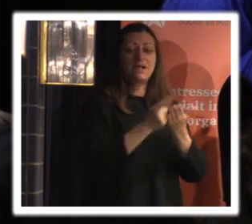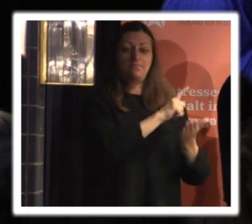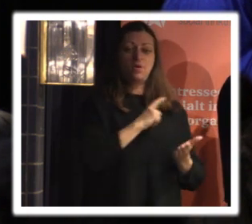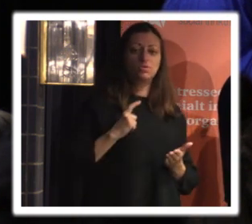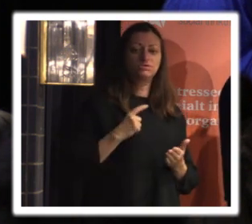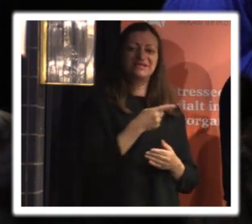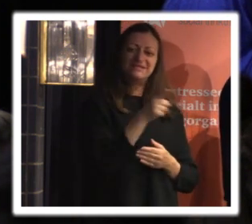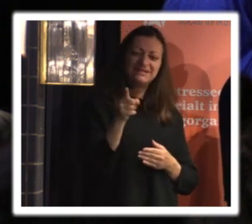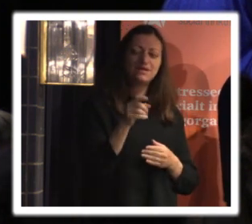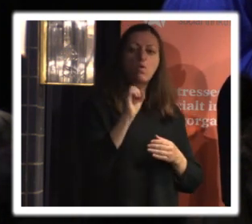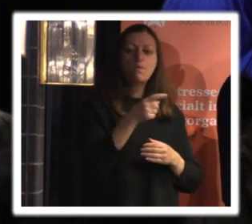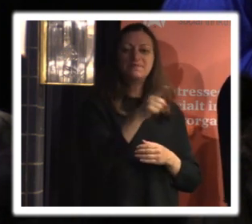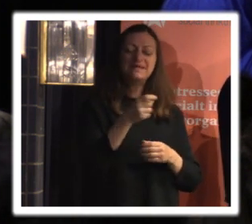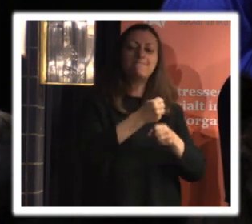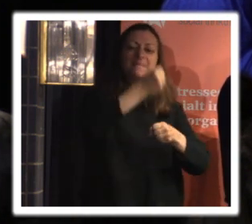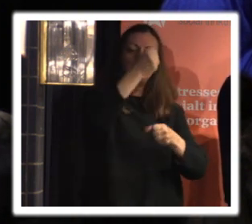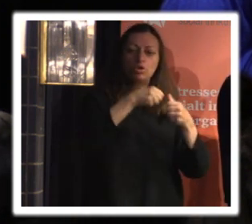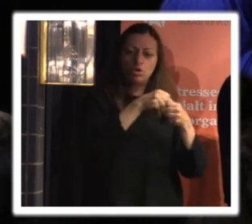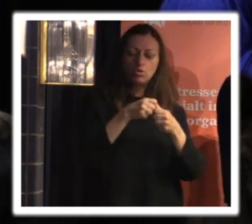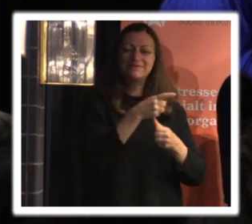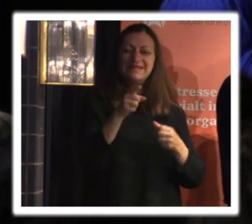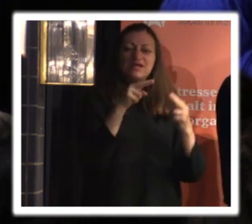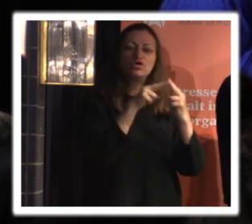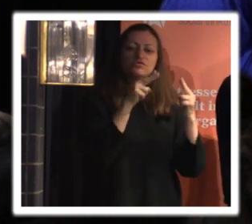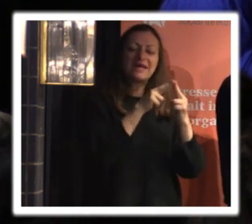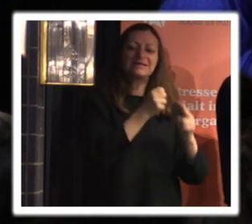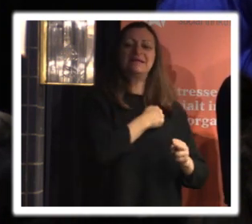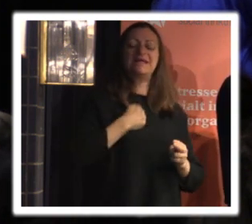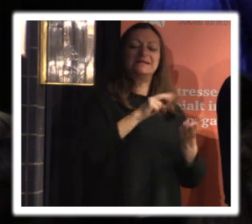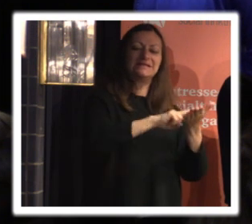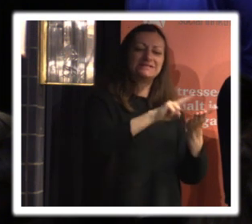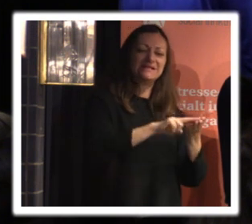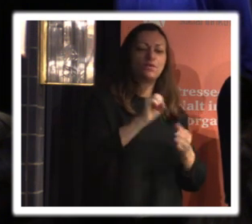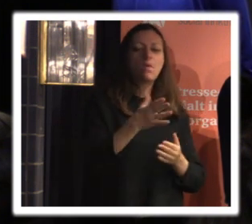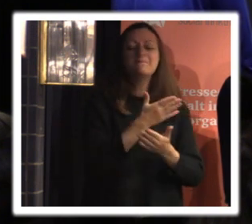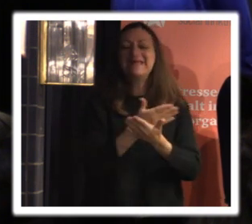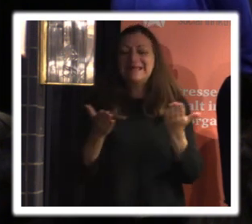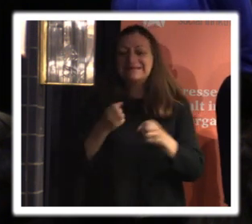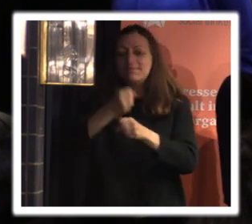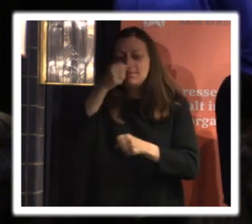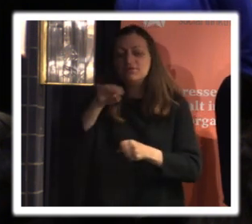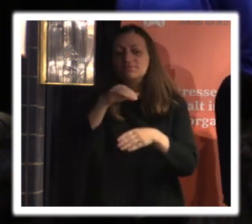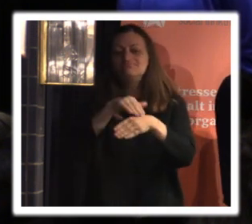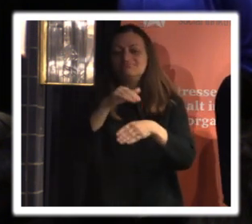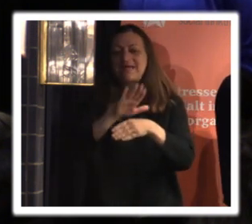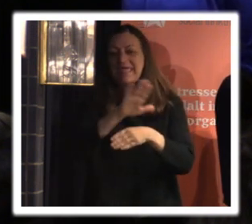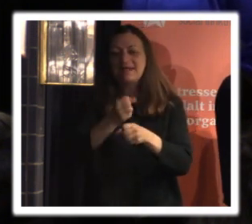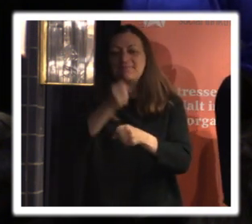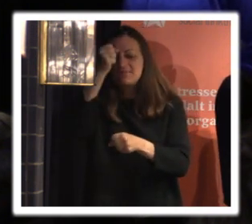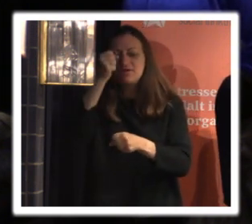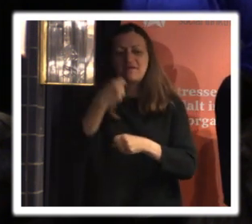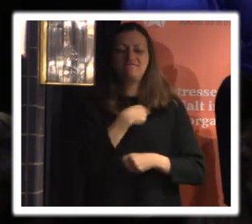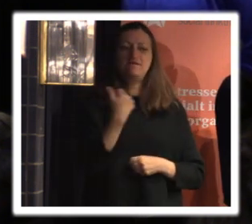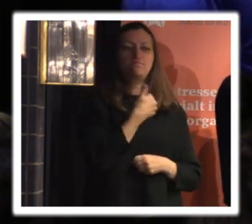säg åt era om ni är paraplyer ta kontakt med regeringskansliet är ni inte paraplyer såg åt era paraplyer och göra det vi behöver